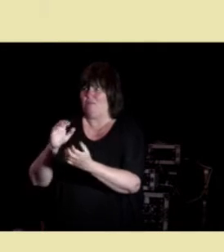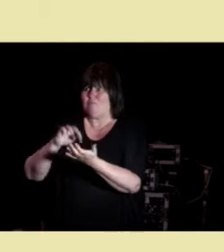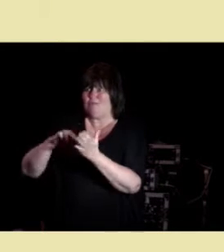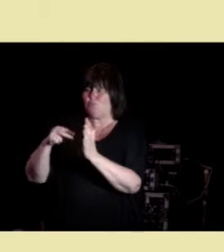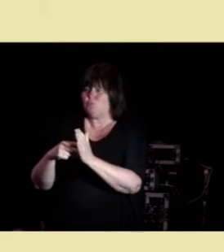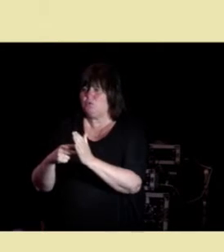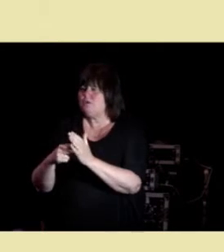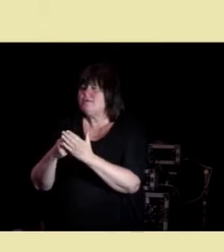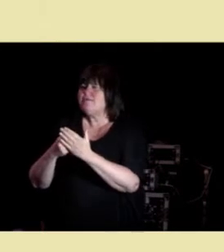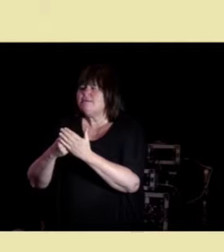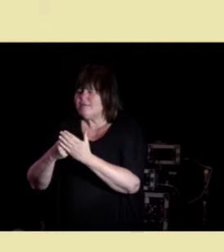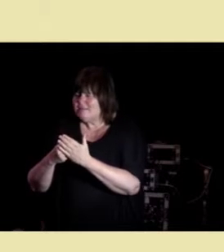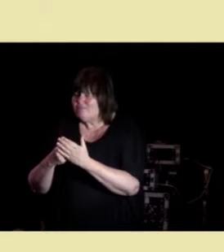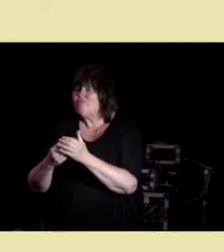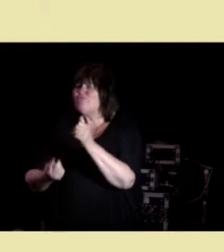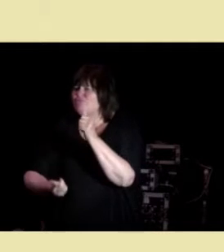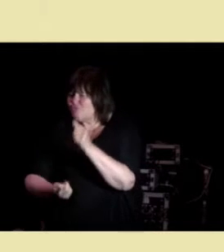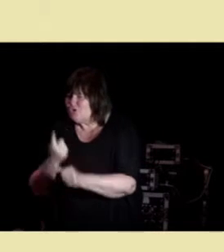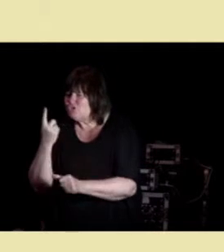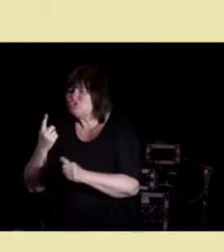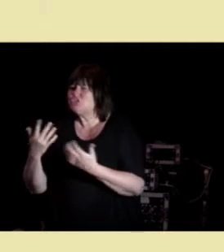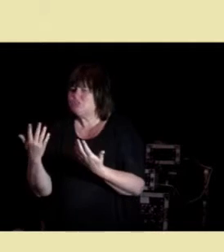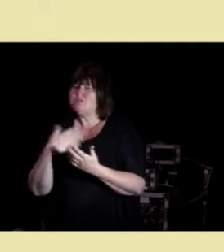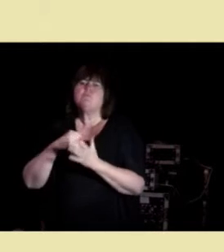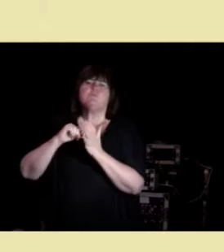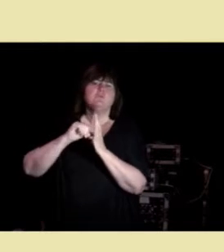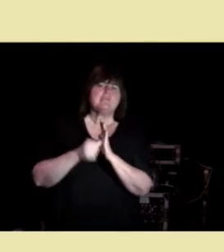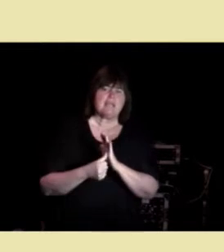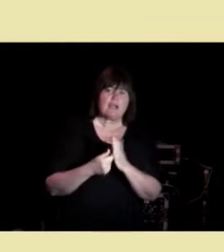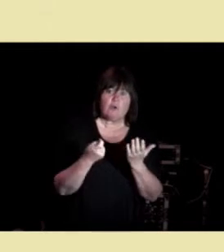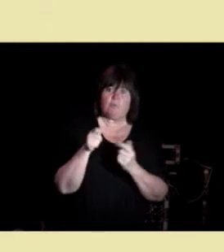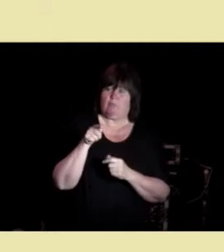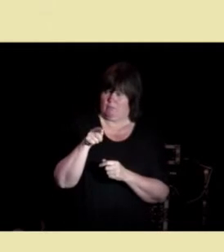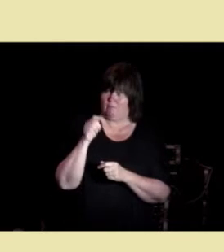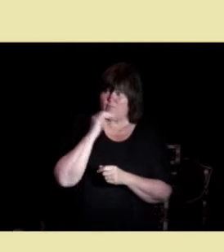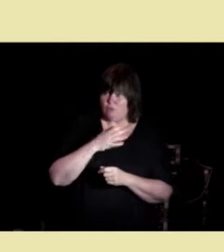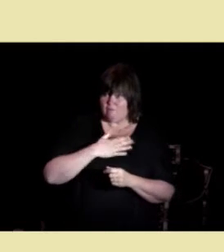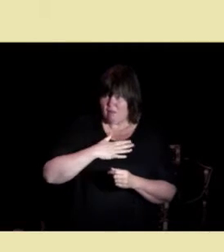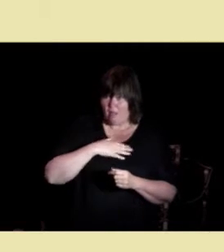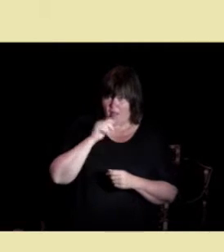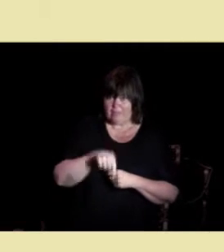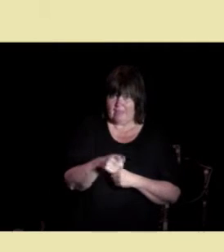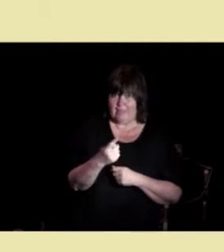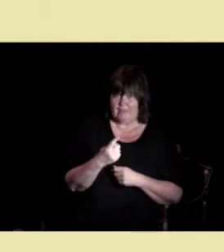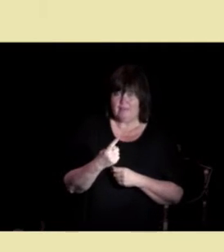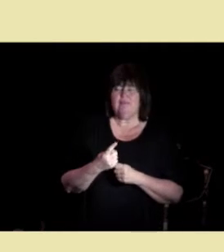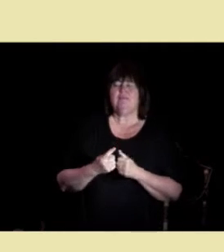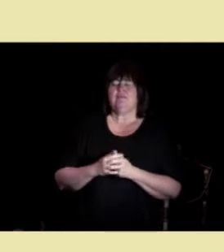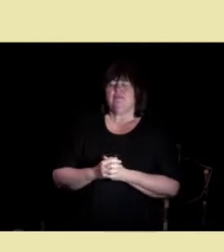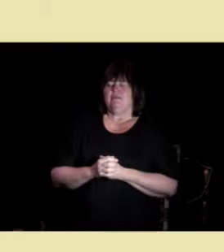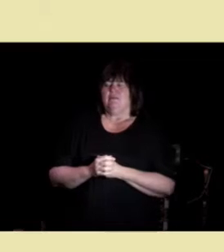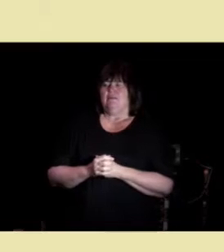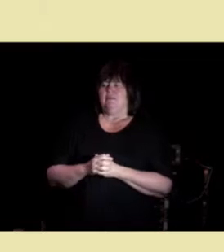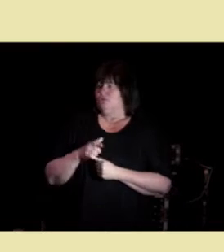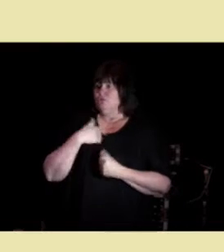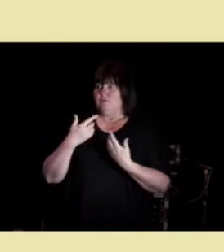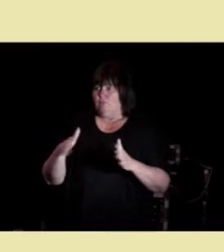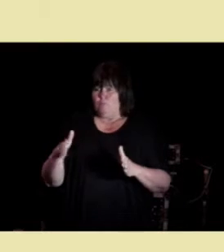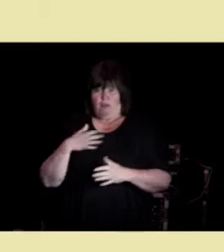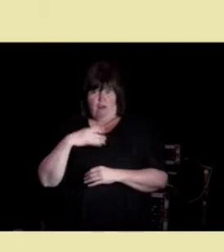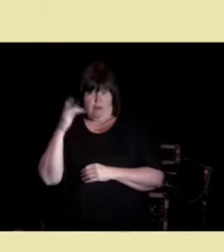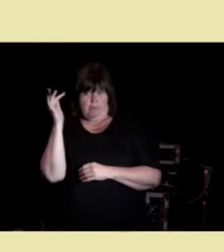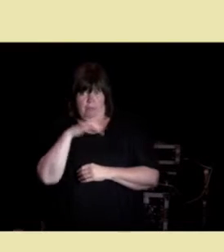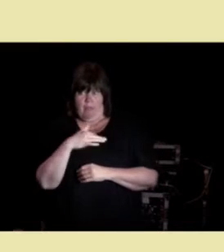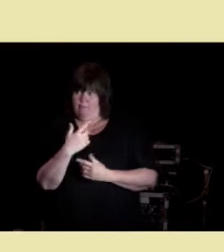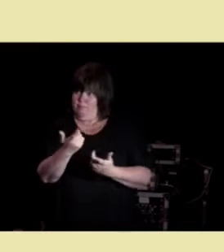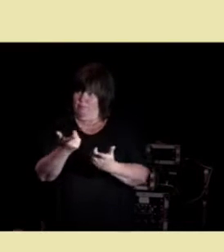tiltakmetode uten at jeg først hadde sjekket ut at det var noe folk ville ha. Så vi var helt åpne. sa, «Har du et problem? Kom og